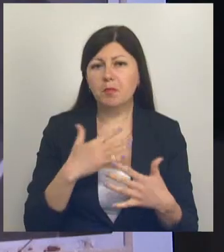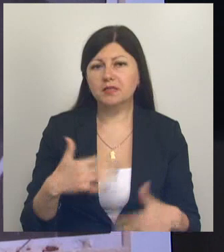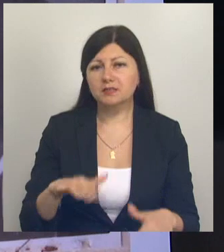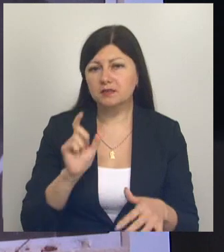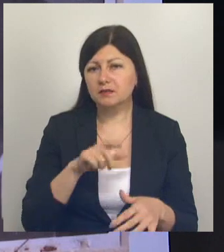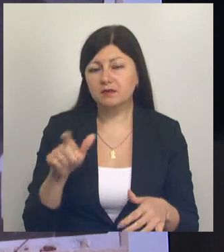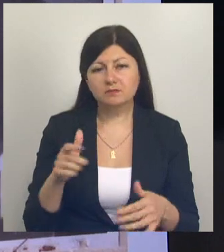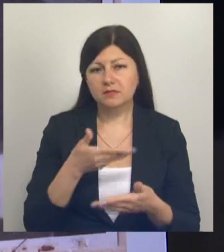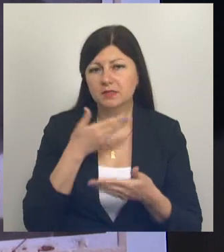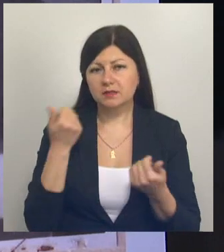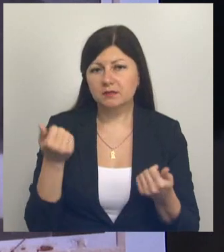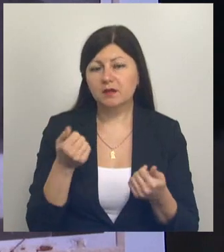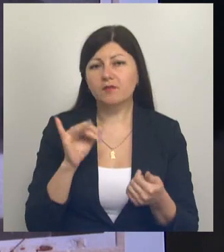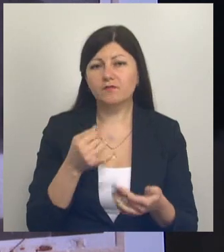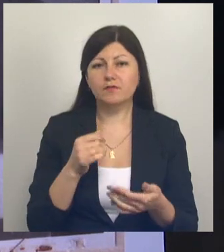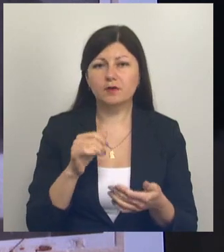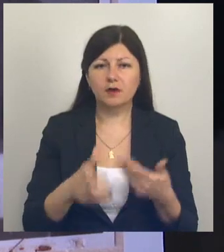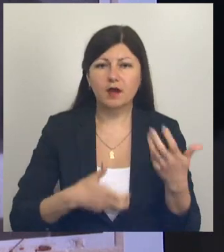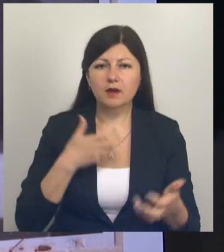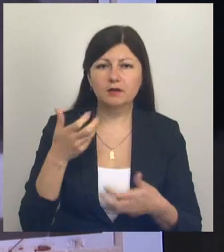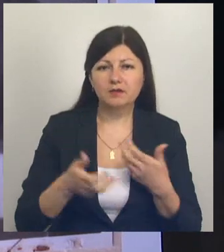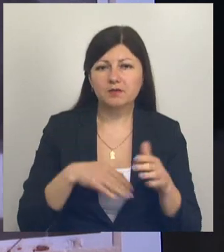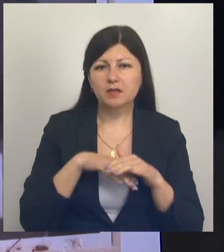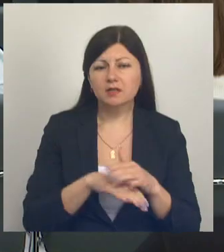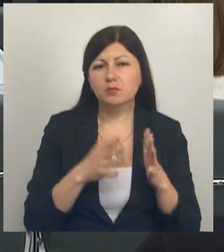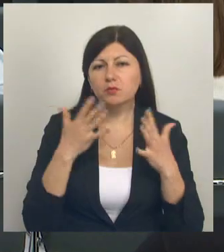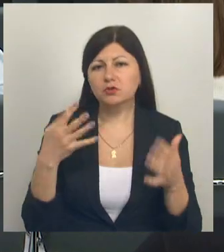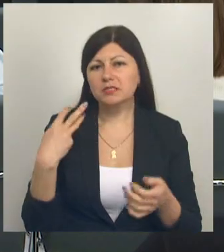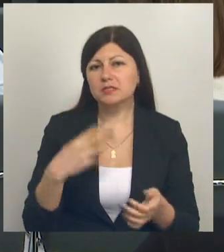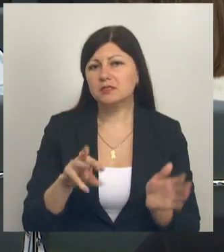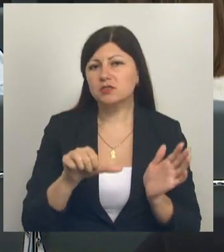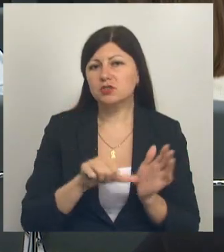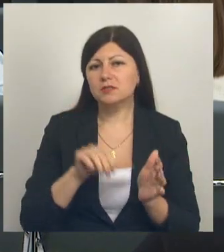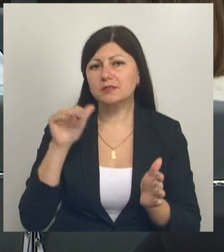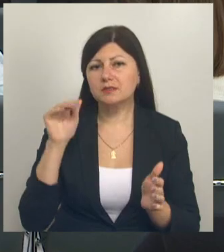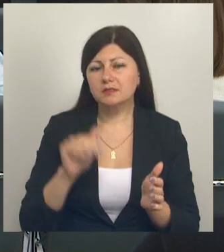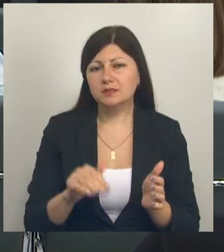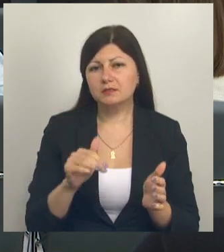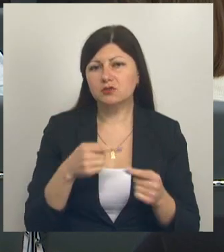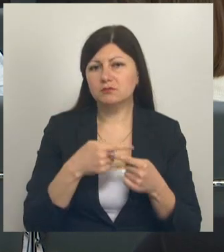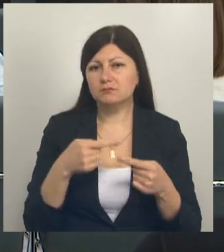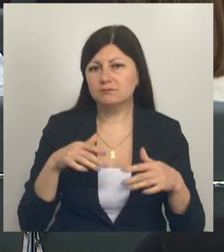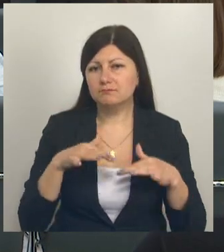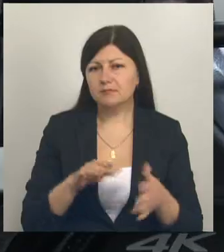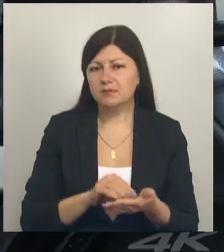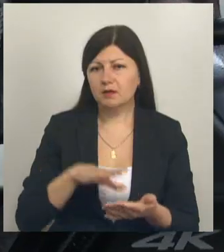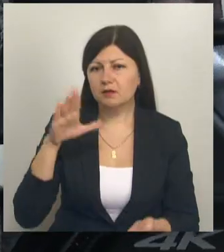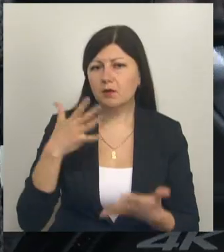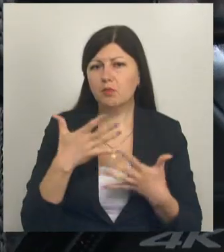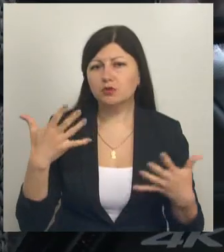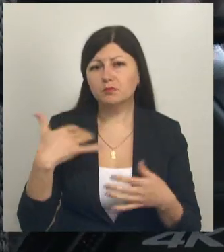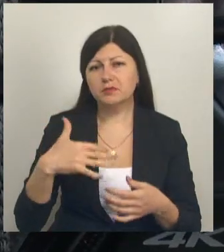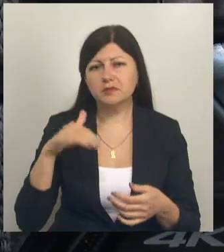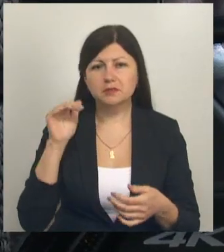Только в областном госархиве новейшей истории хранится свыше 36 тысяч фильтрационных дел и больше 50